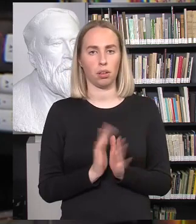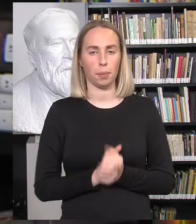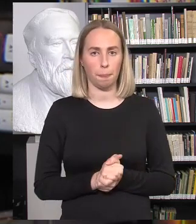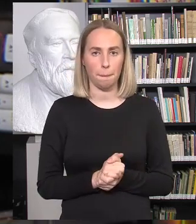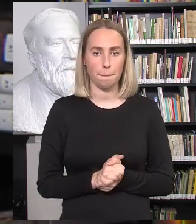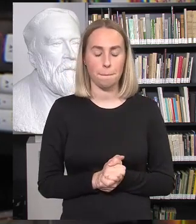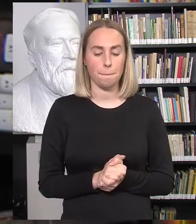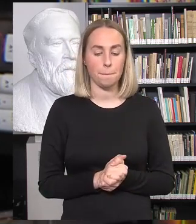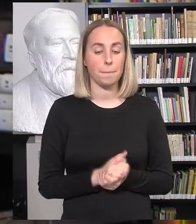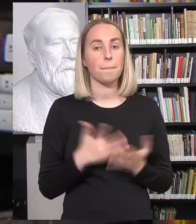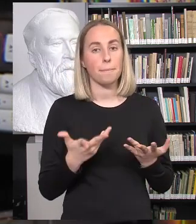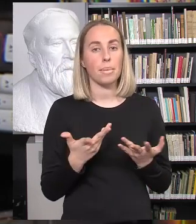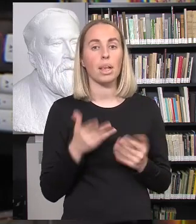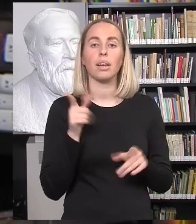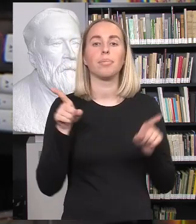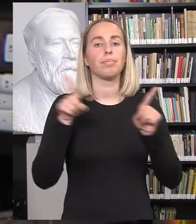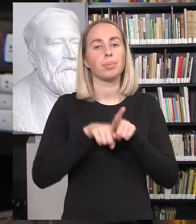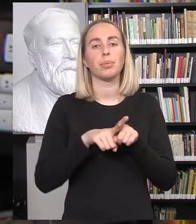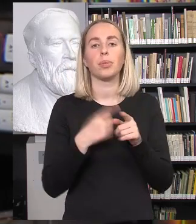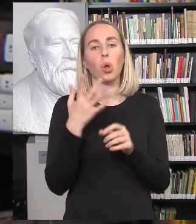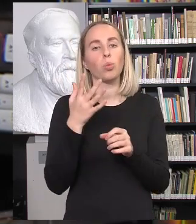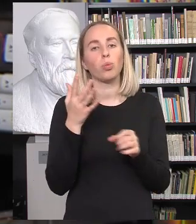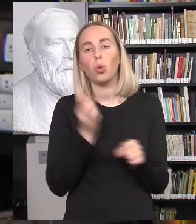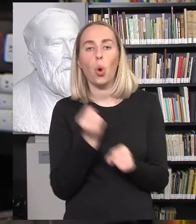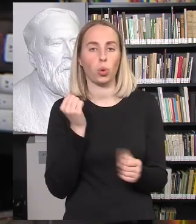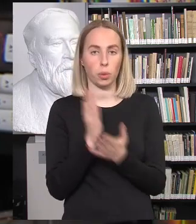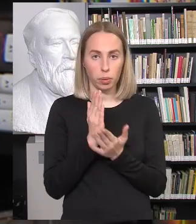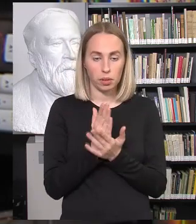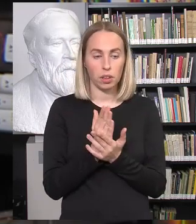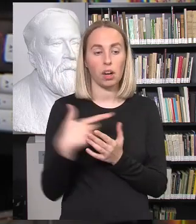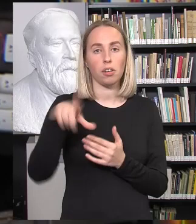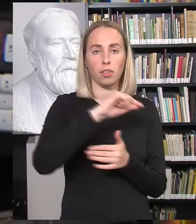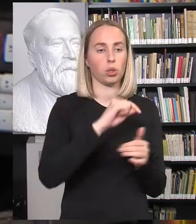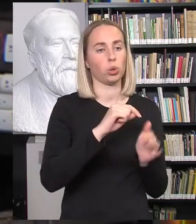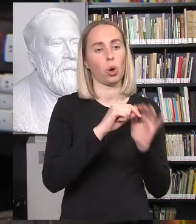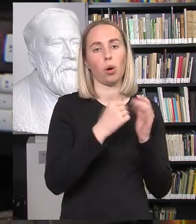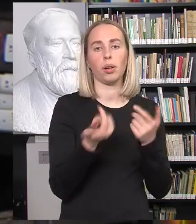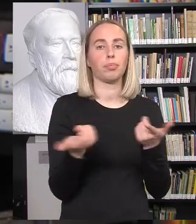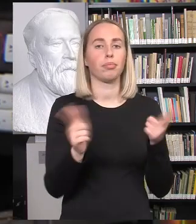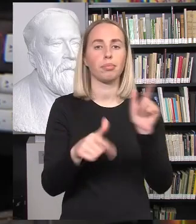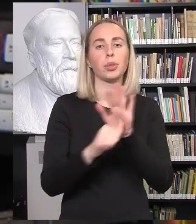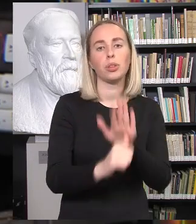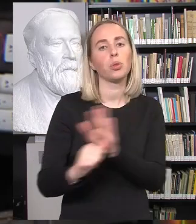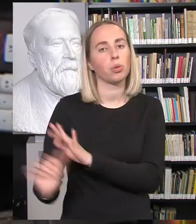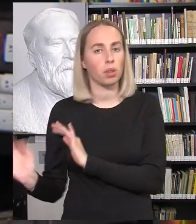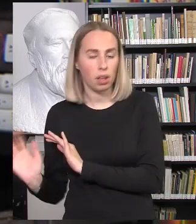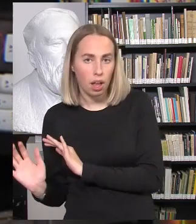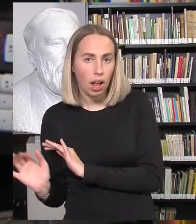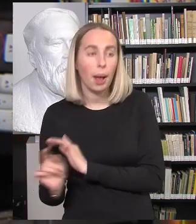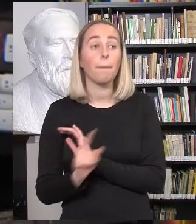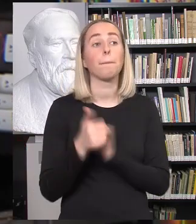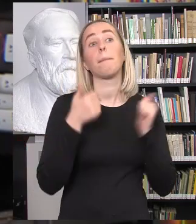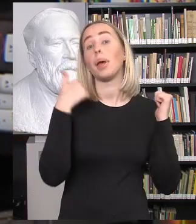Kaip ir yra bendras draudimas, reiškės, nediskriminuoti, tai gerai, galima sakyti. Mes